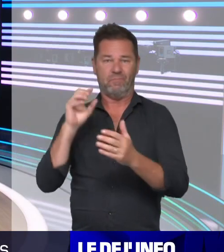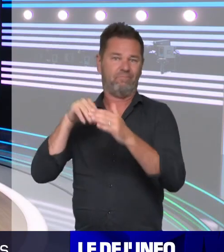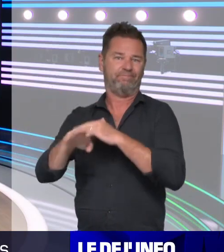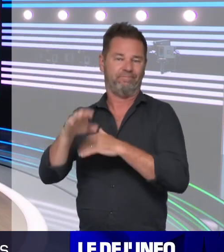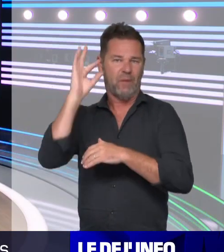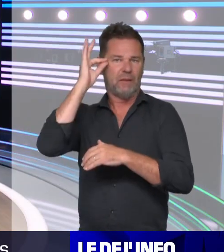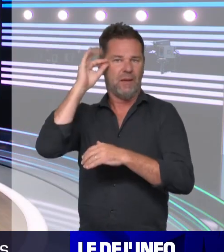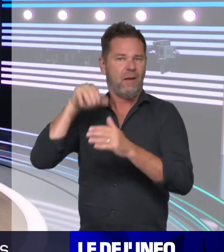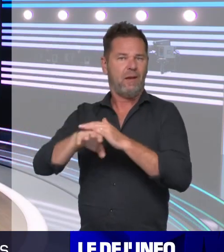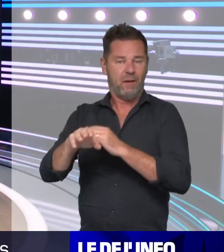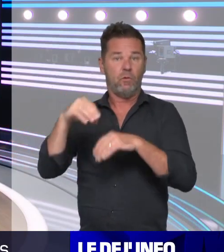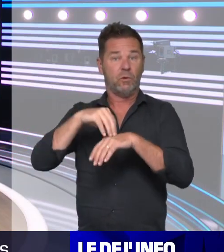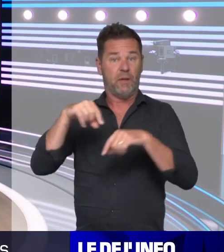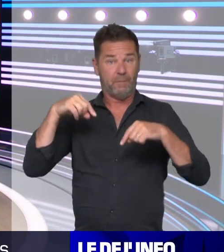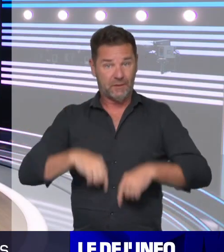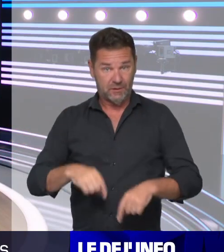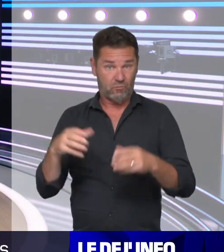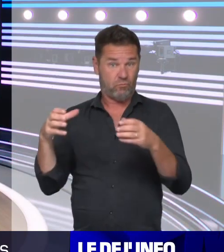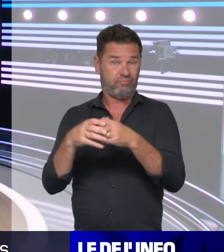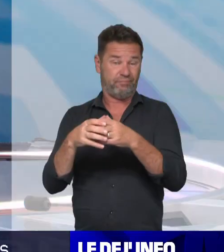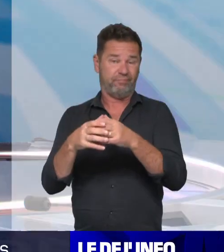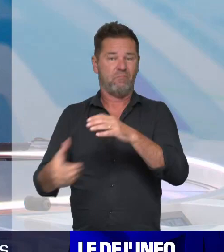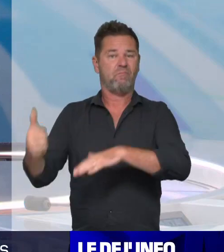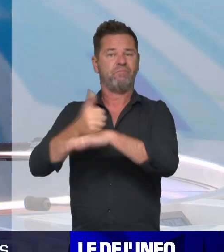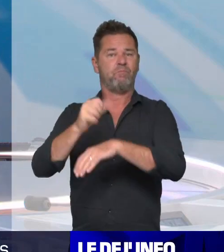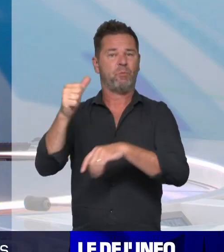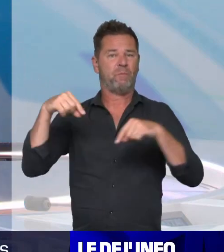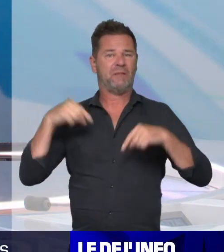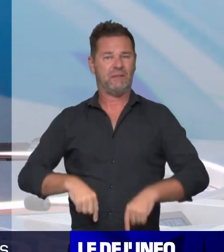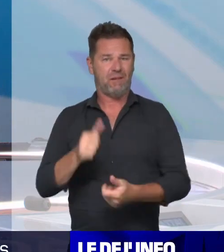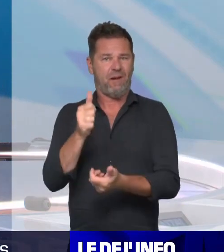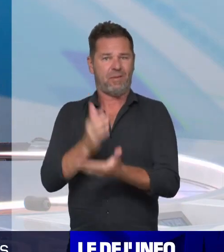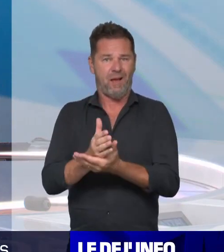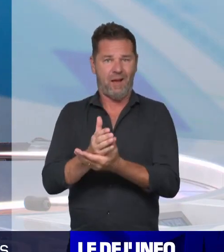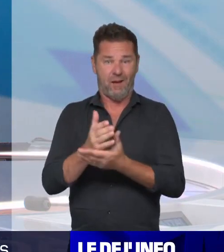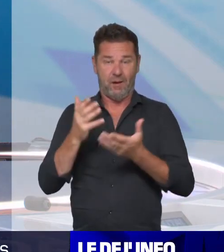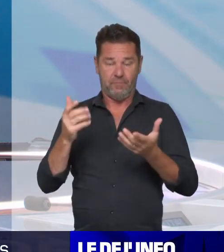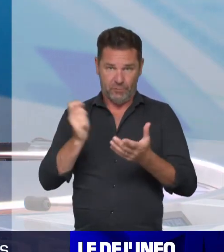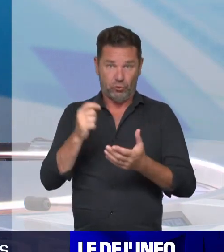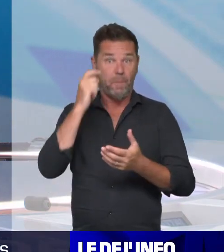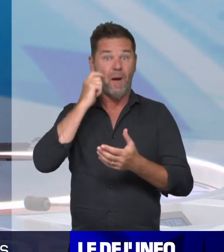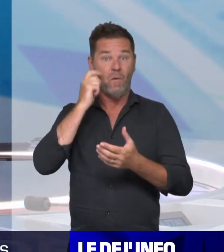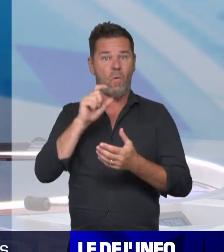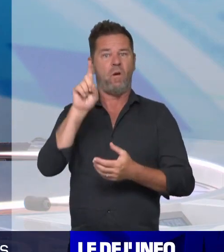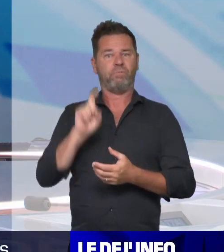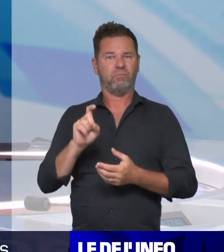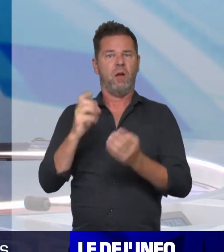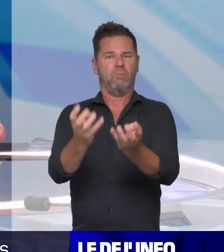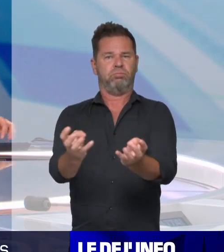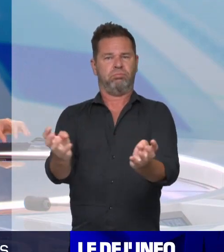conseil des ministres du gouvernement Attal, exécutif au complet, réuni actuellement autour d'Emmanuel Macron, autour de Gabriel Attal.